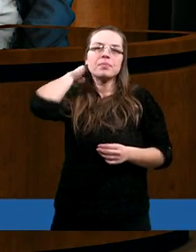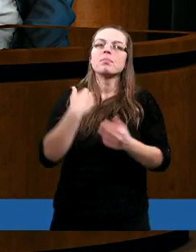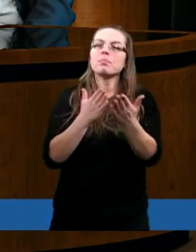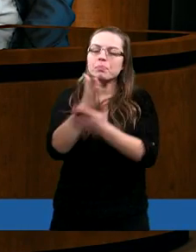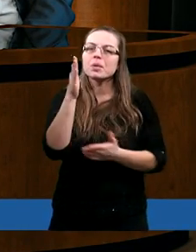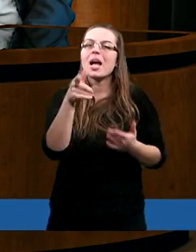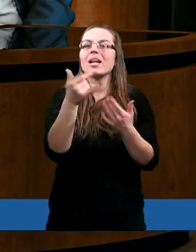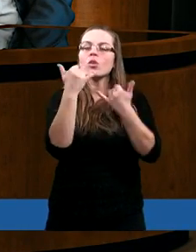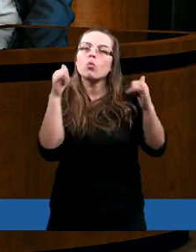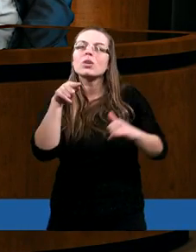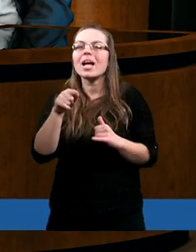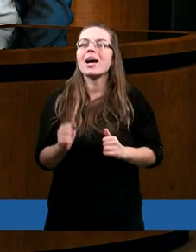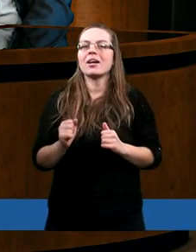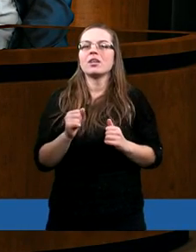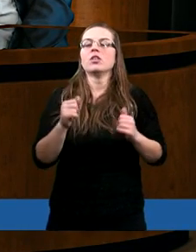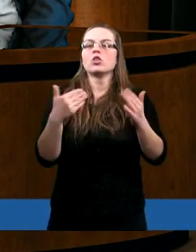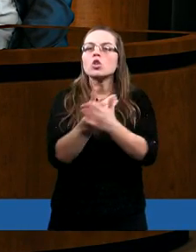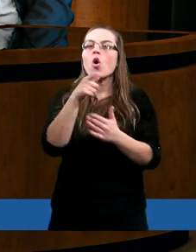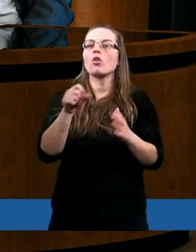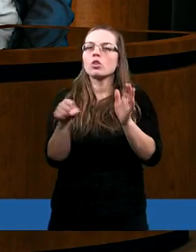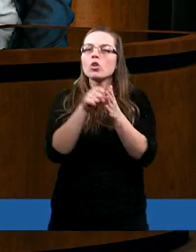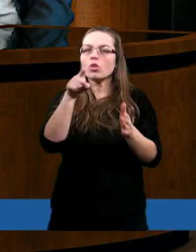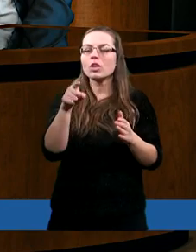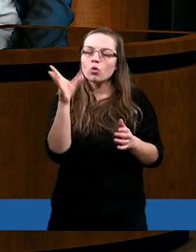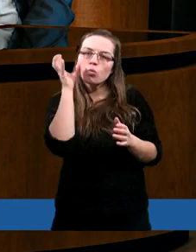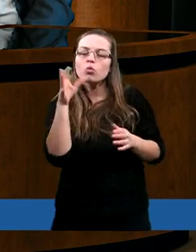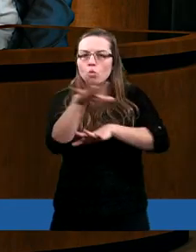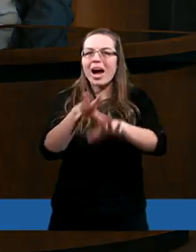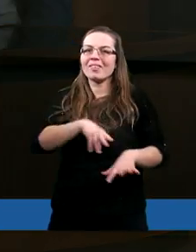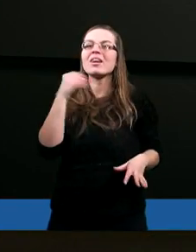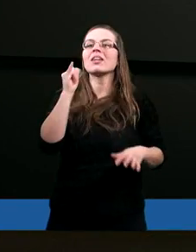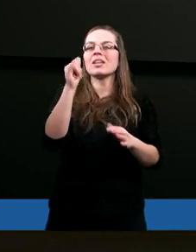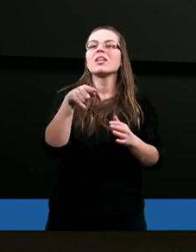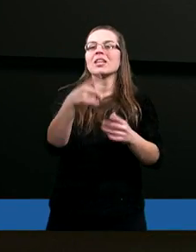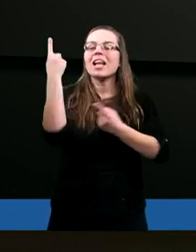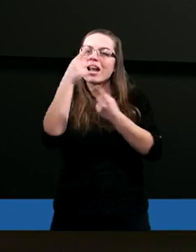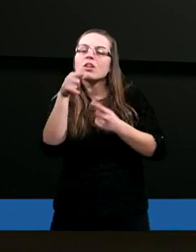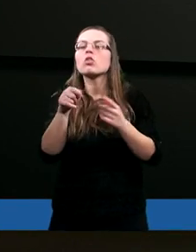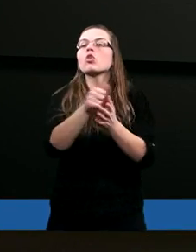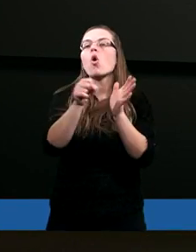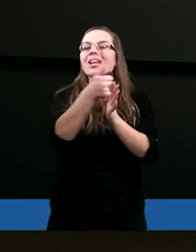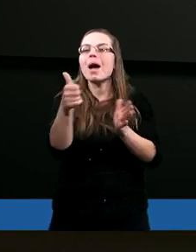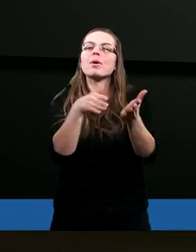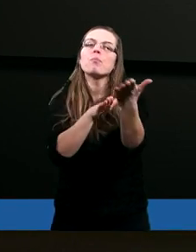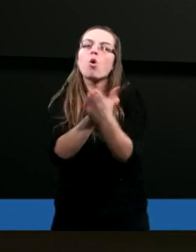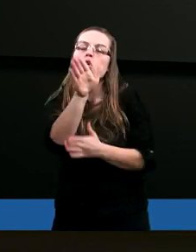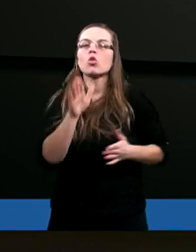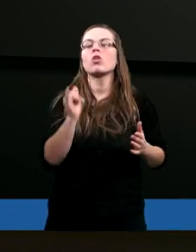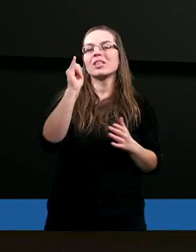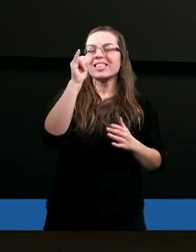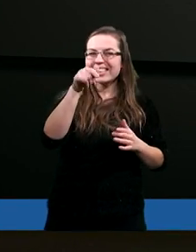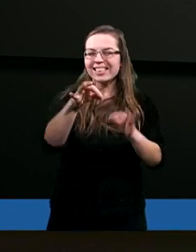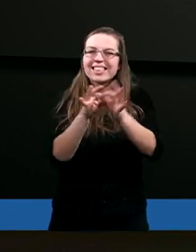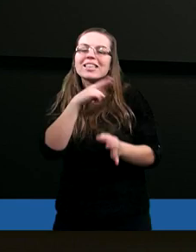Wróćmy teraz znowu do Ducha Świętego i do samych początków historii